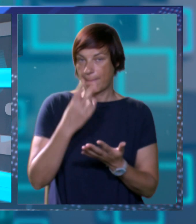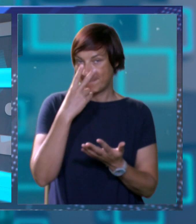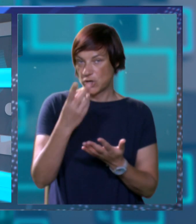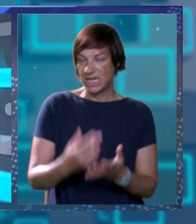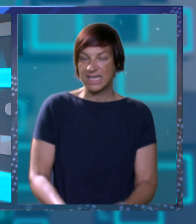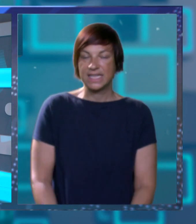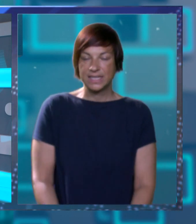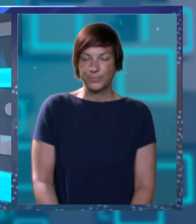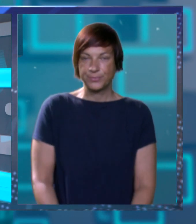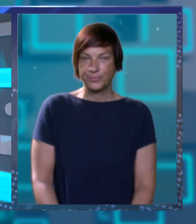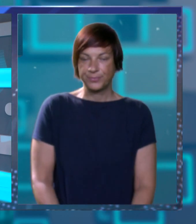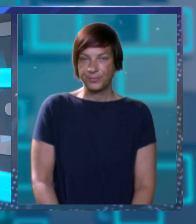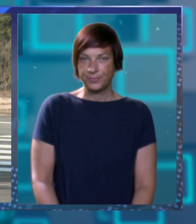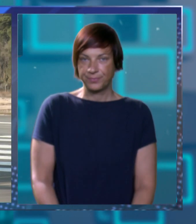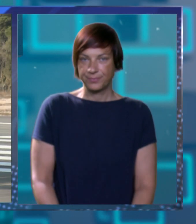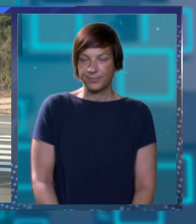pogledajte u nastavku.